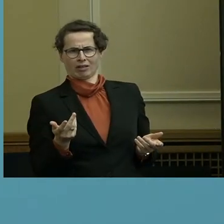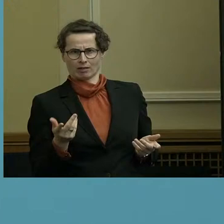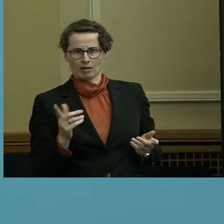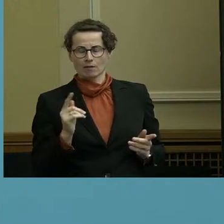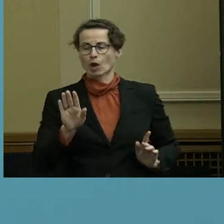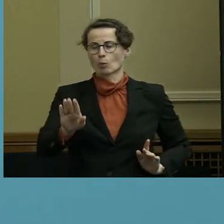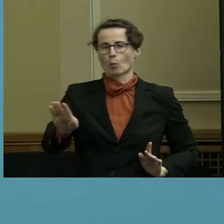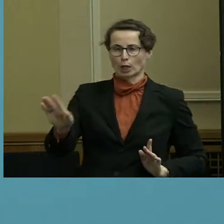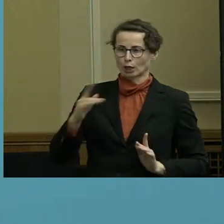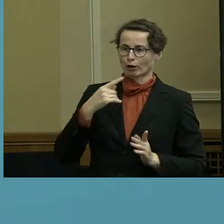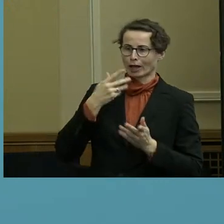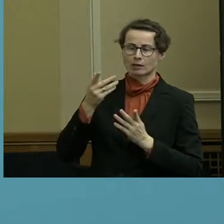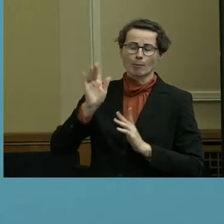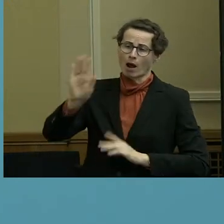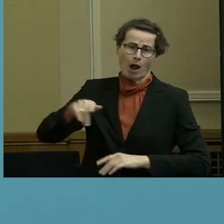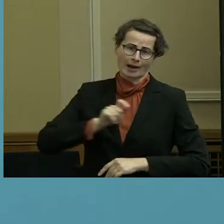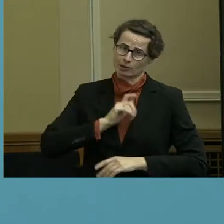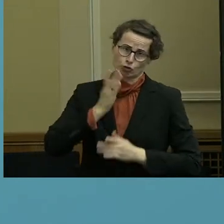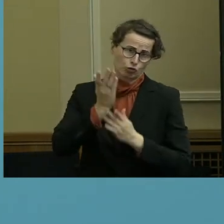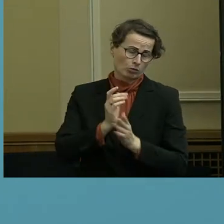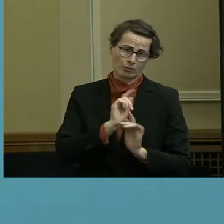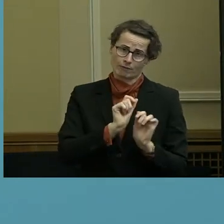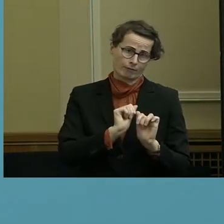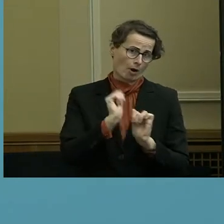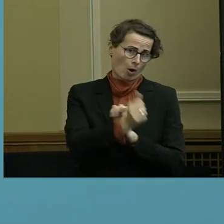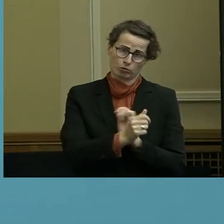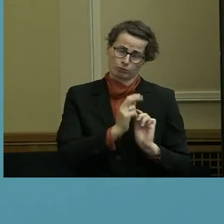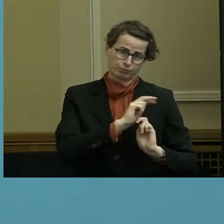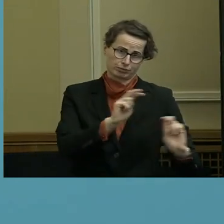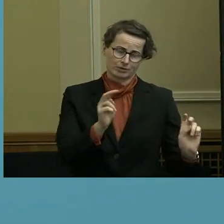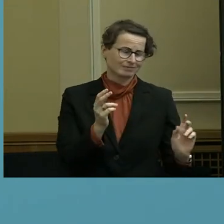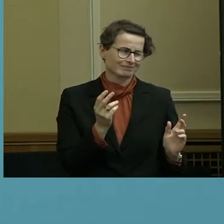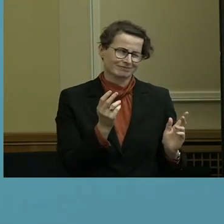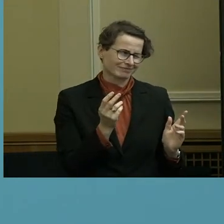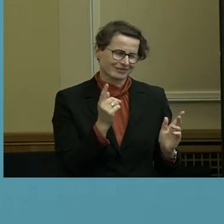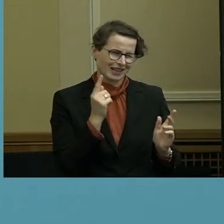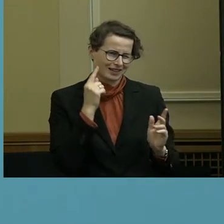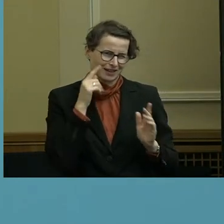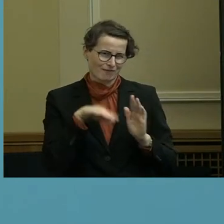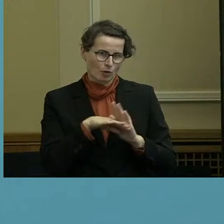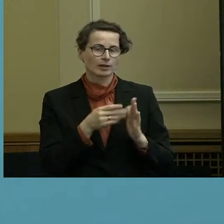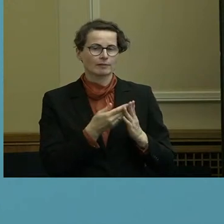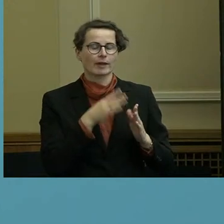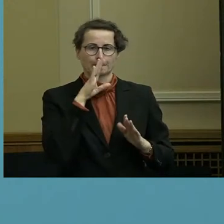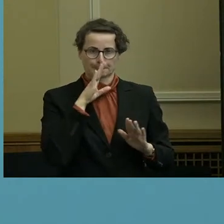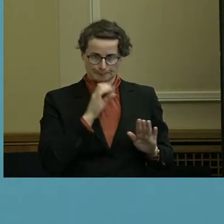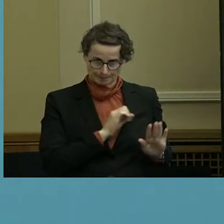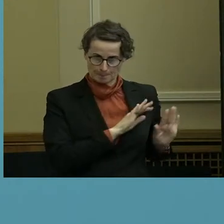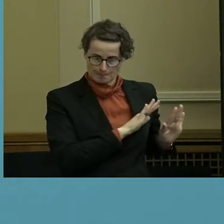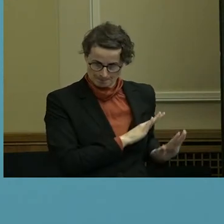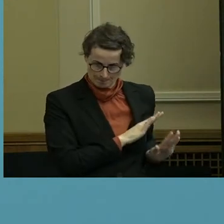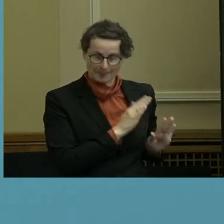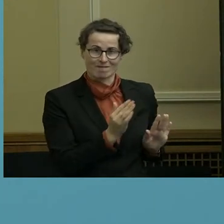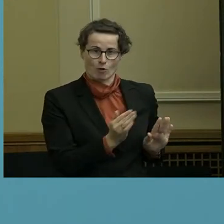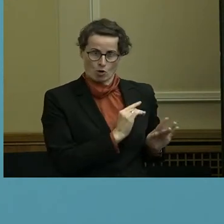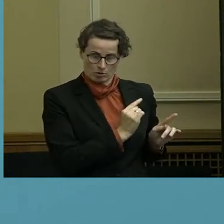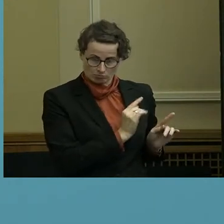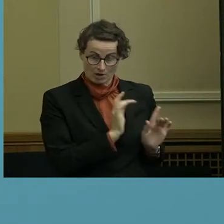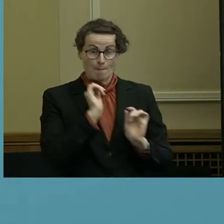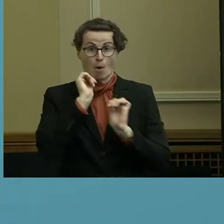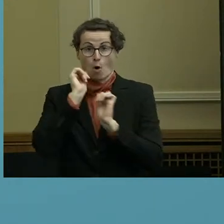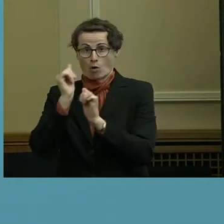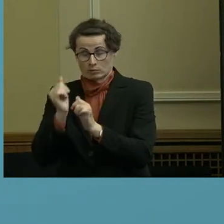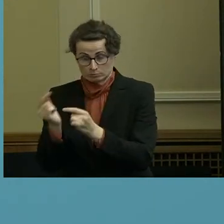Leute, jetzt reden wir, aber wir können uns gar nicht mehr bewegen, weil wir haben schon irgendwie was beschlossen. Also das macht ja nur irgendwie wenig Sinn,